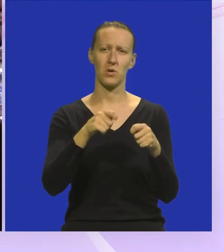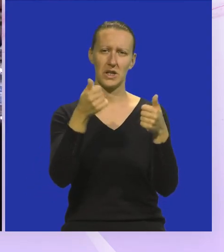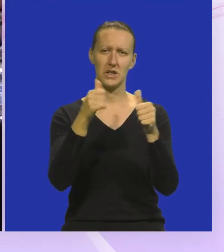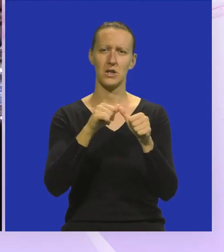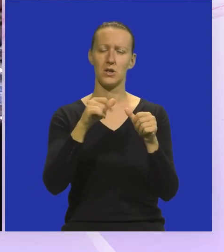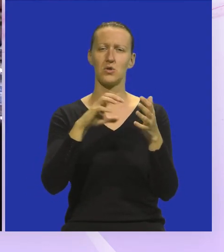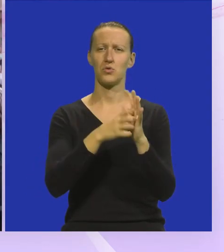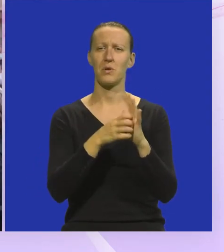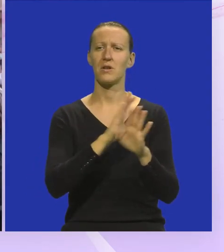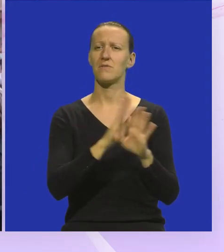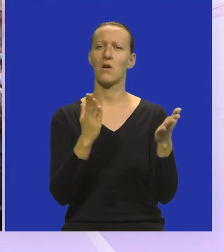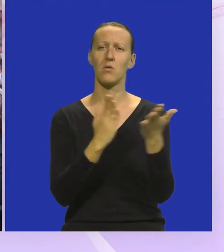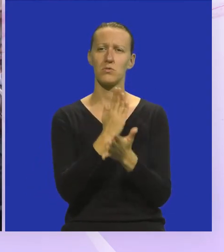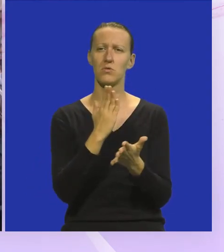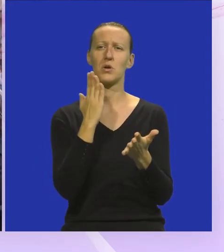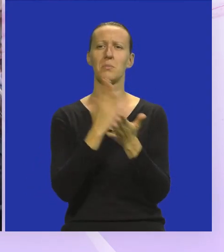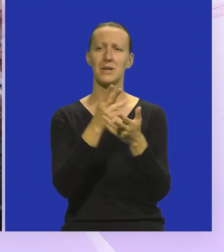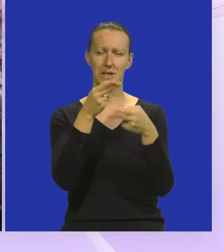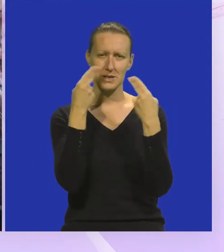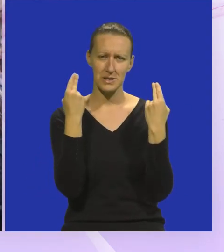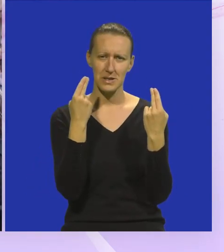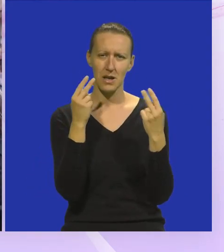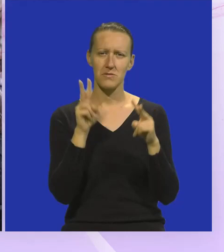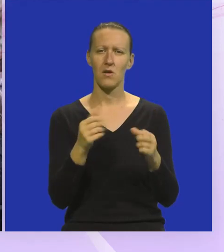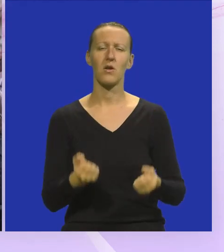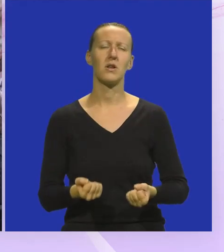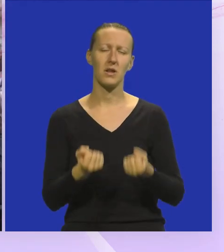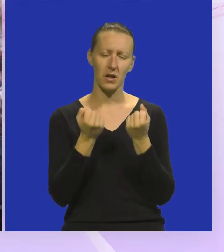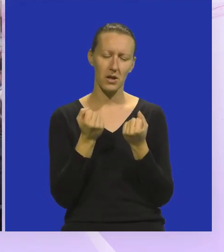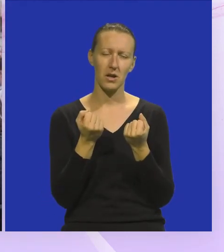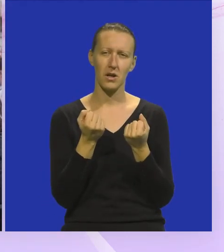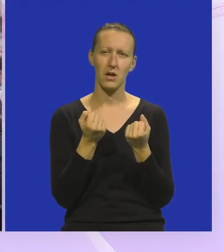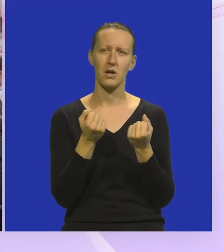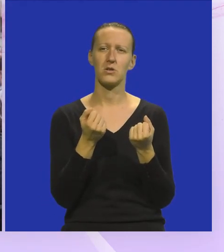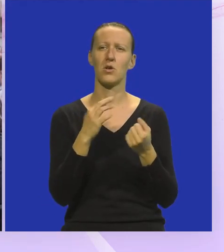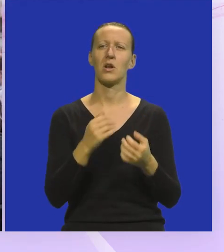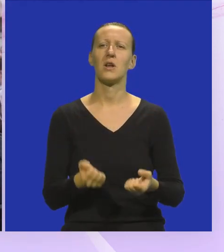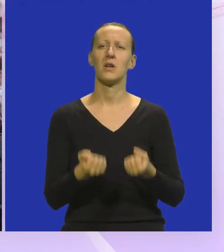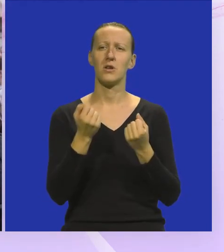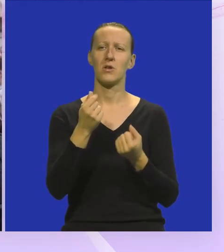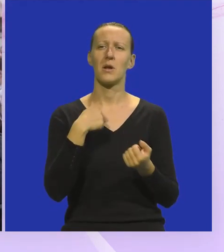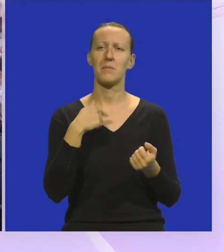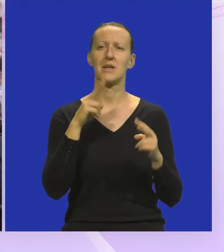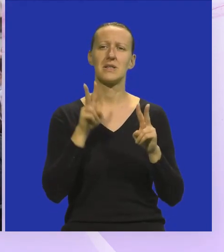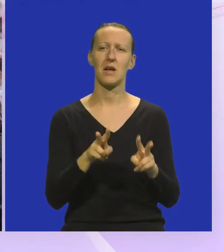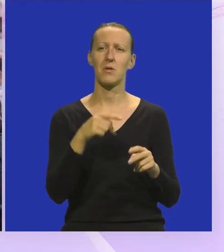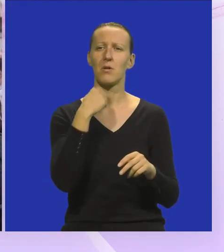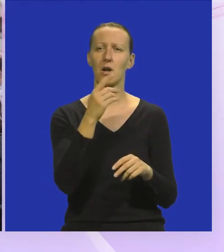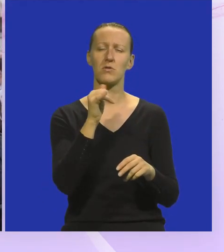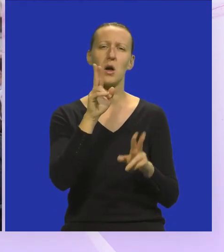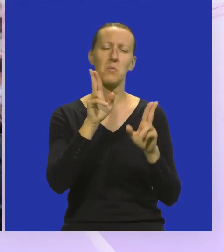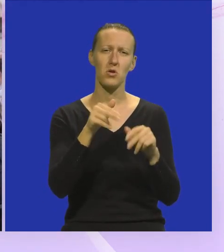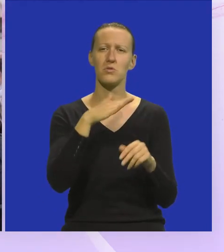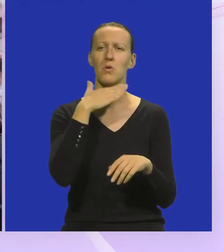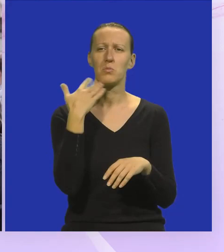županije. U svakom slučaju, biti slijep doista je teška stvar, pogotovo je teško što mi zapravo kažemo da